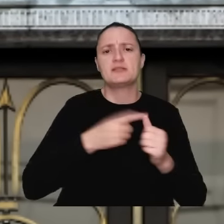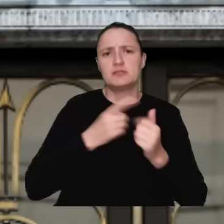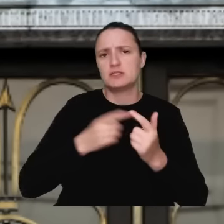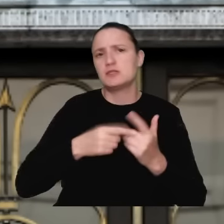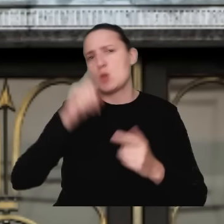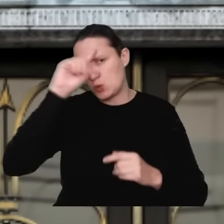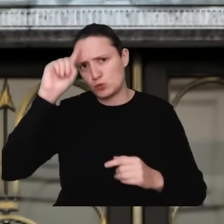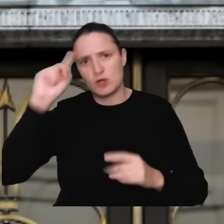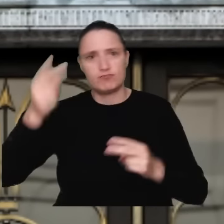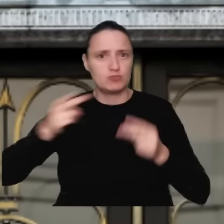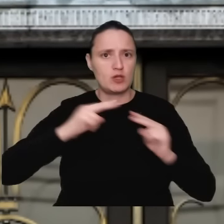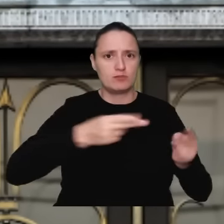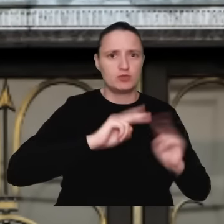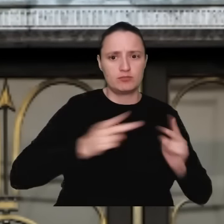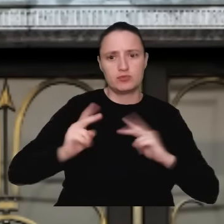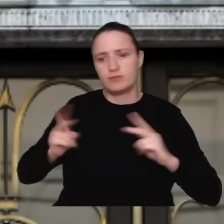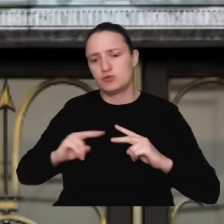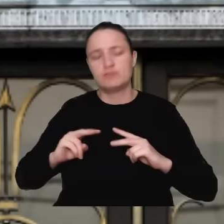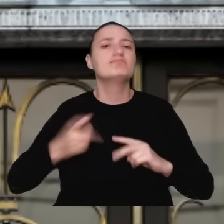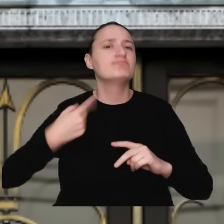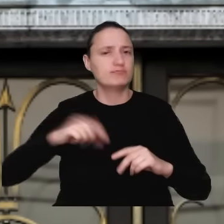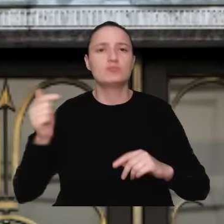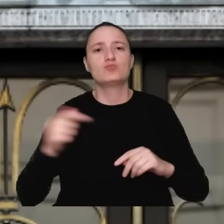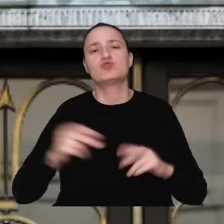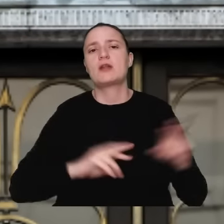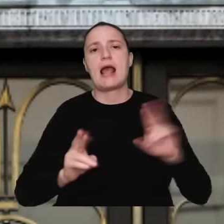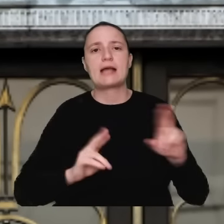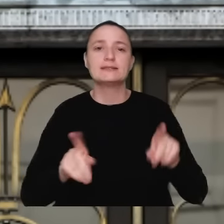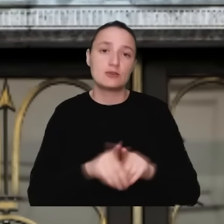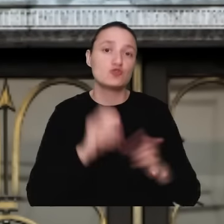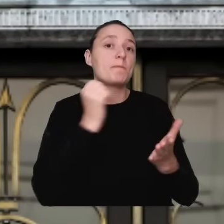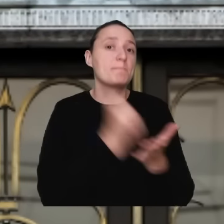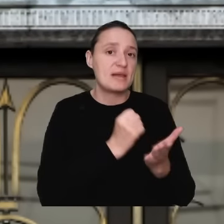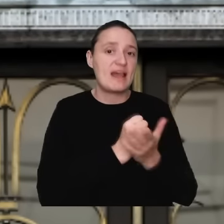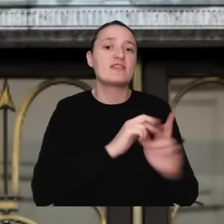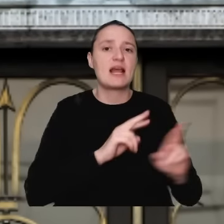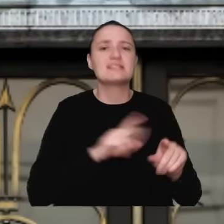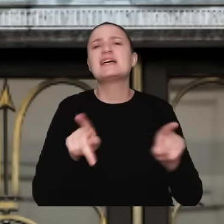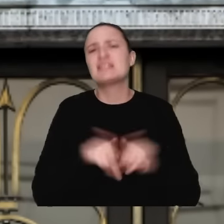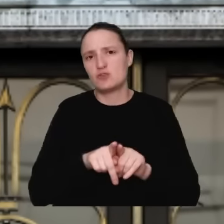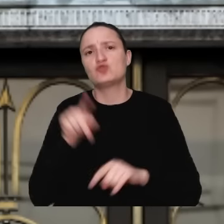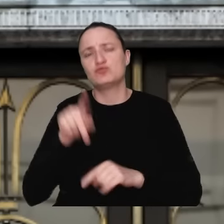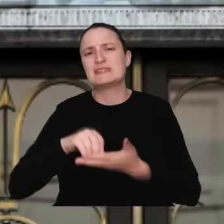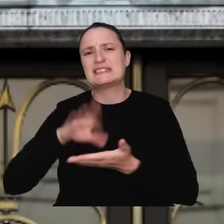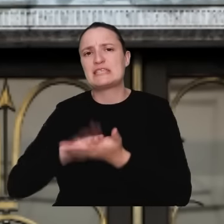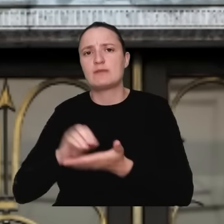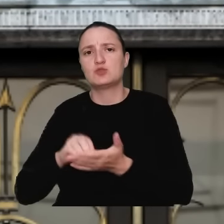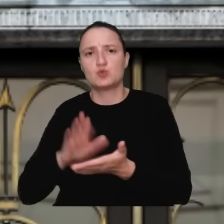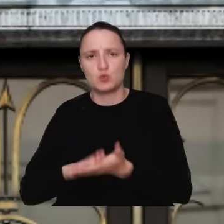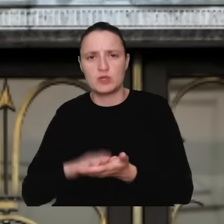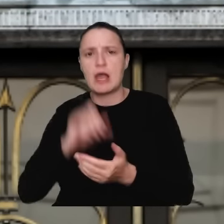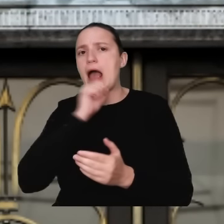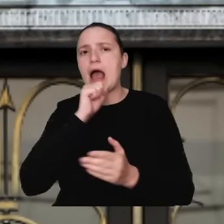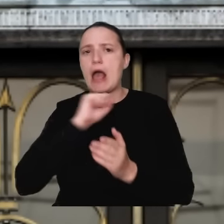zasługują na reakcję. Reakcję natury prawnej, ale też na archiwizację. Bo my nie mamy wątpliwości, że część z tych zawiadomień do